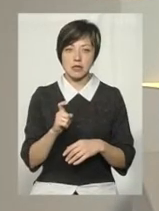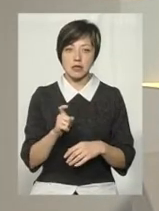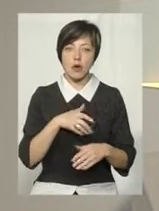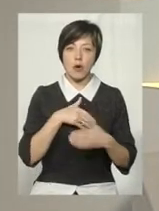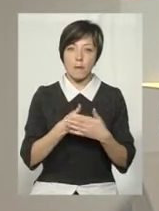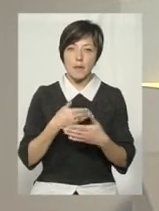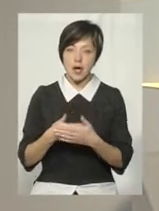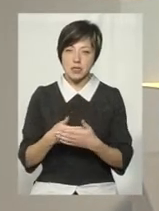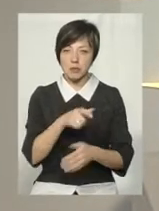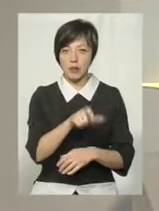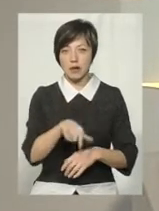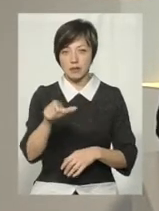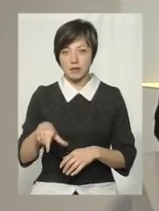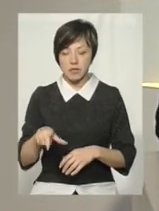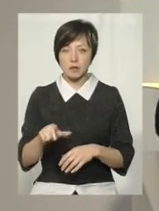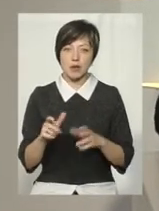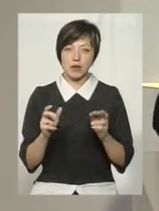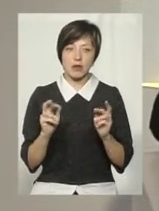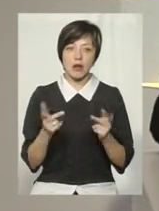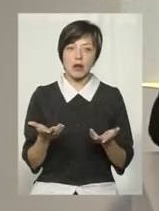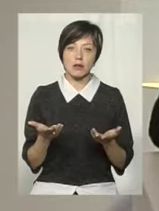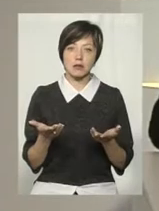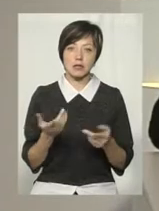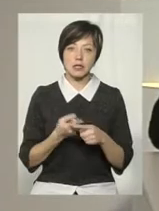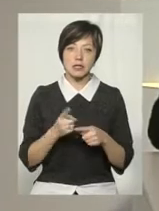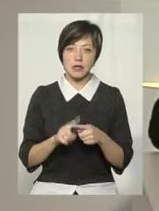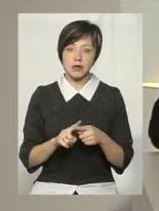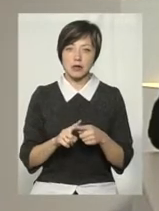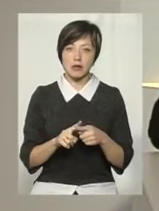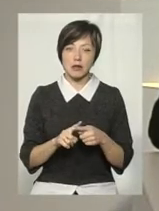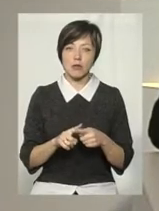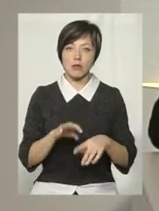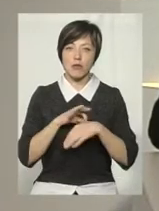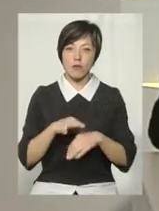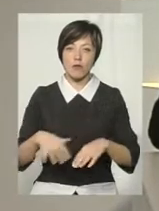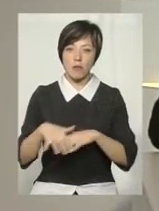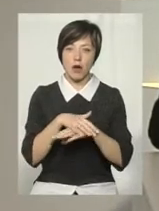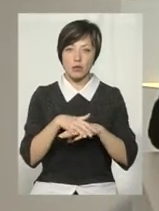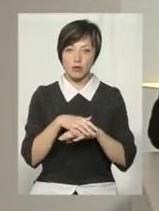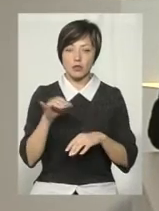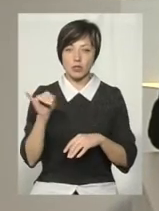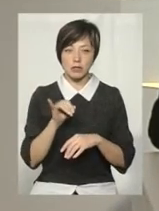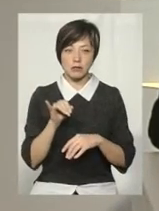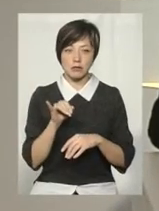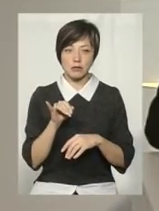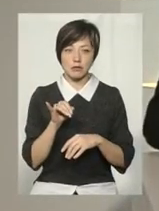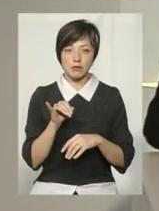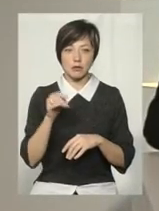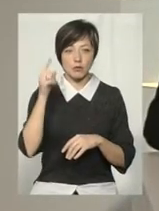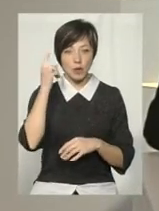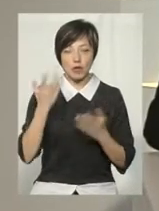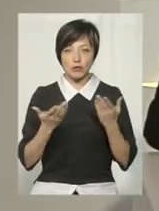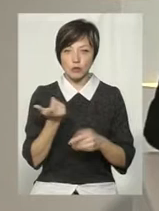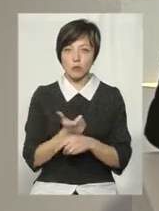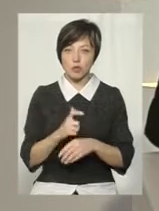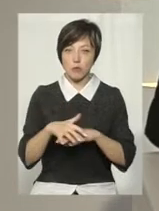громадськими активістами і аби це все проходило більш масовіше і думаю, що якщо